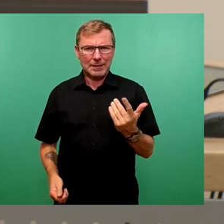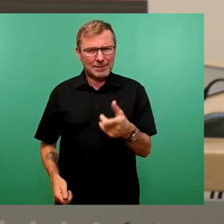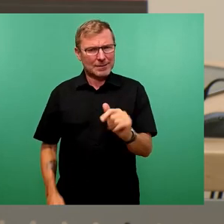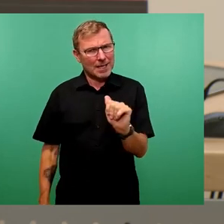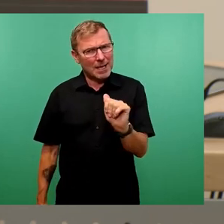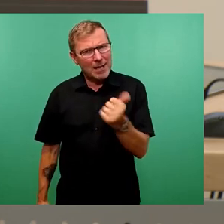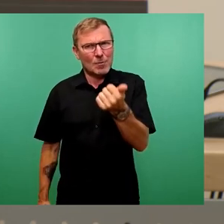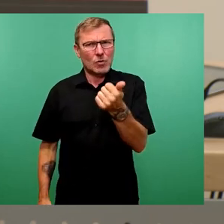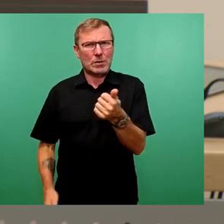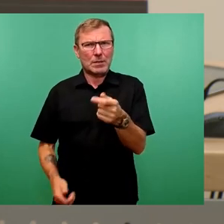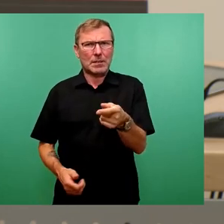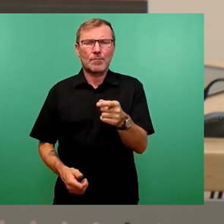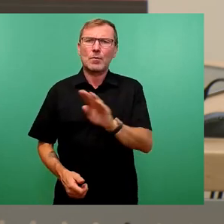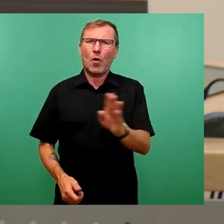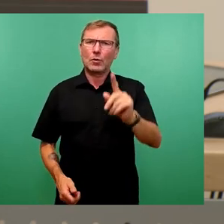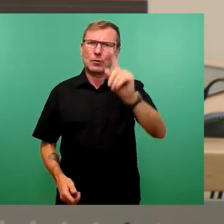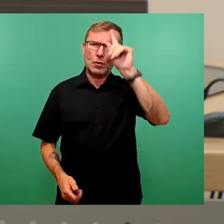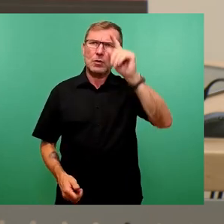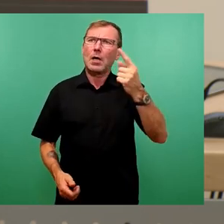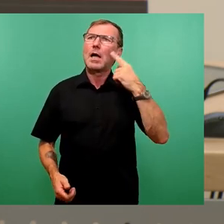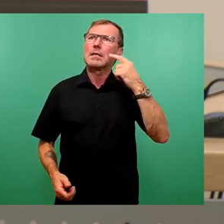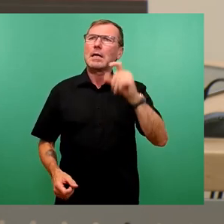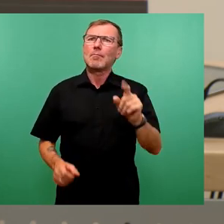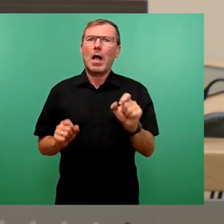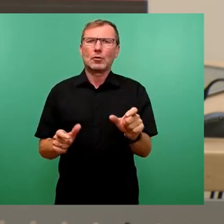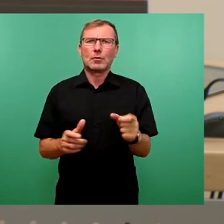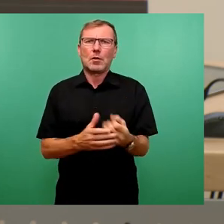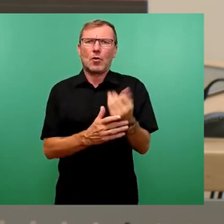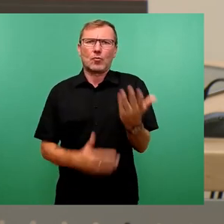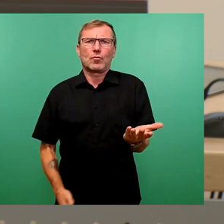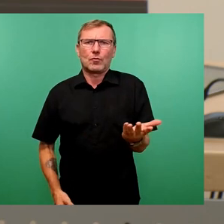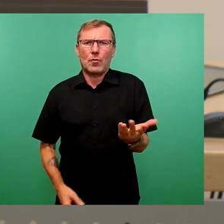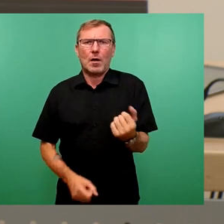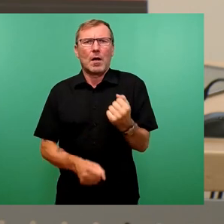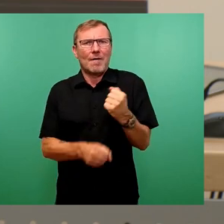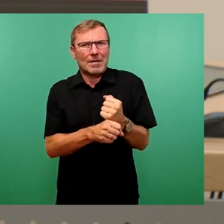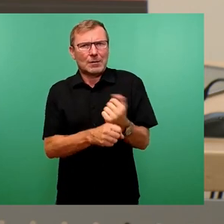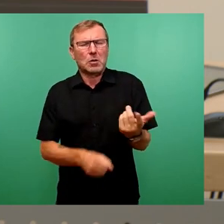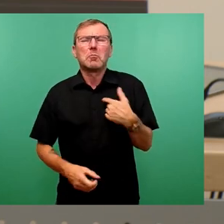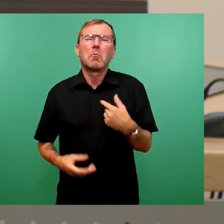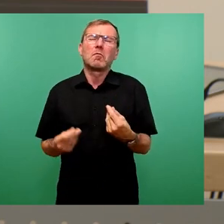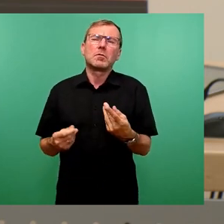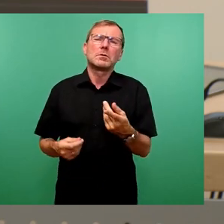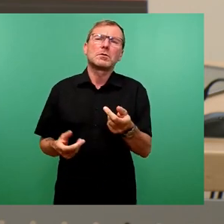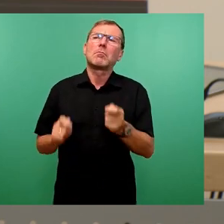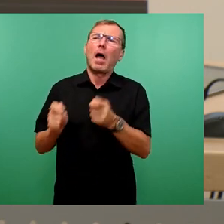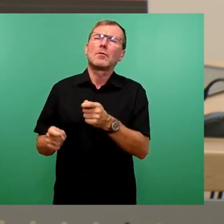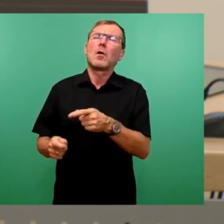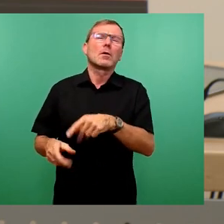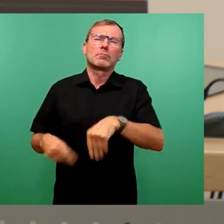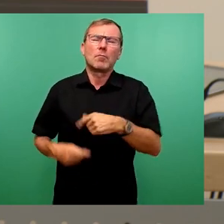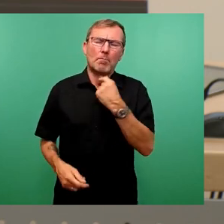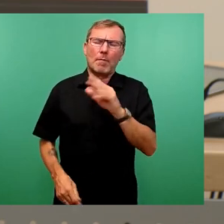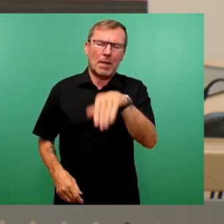Objekt ostdeutscher denkmalgeschützter Kultur fertiggestellt wird, gehen wir davon aus, dass dem Antrag dann auch bewilligt wird